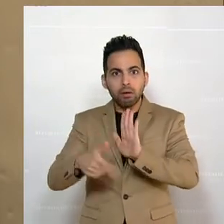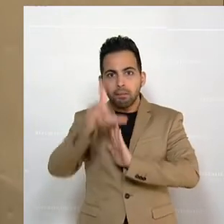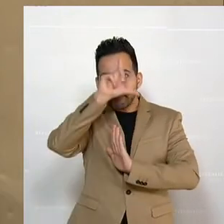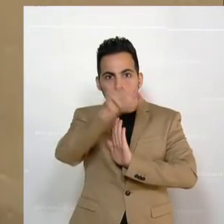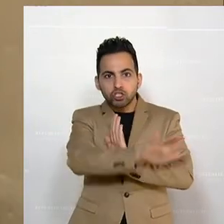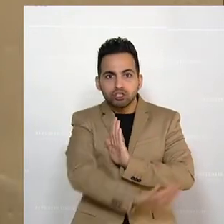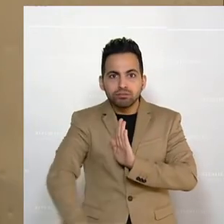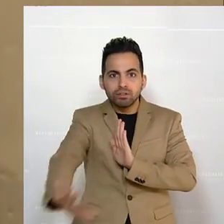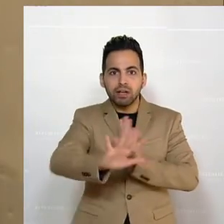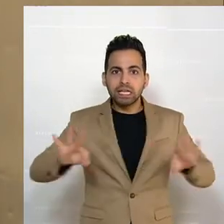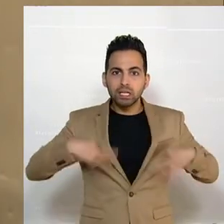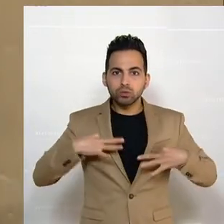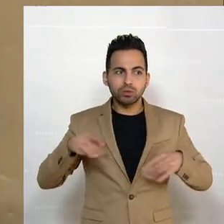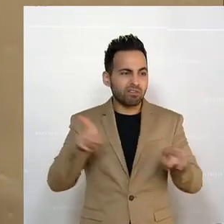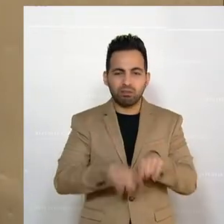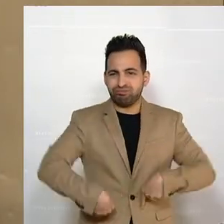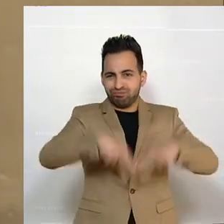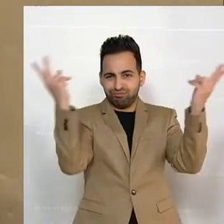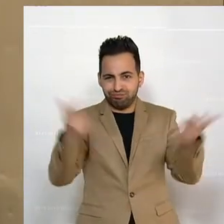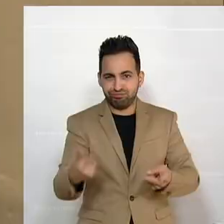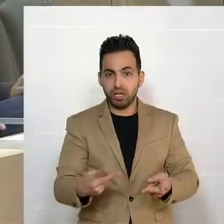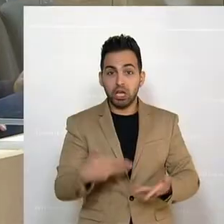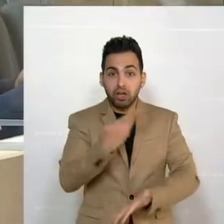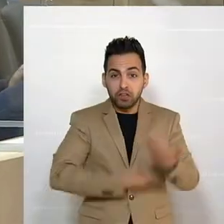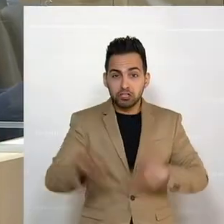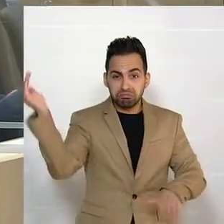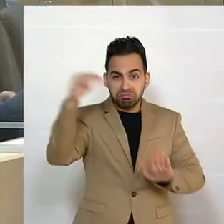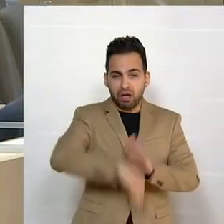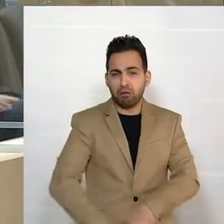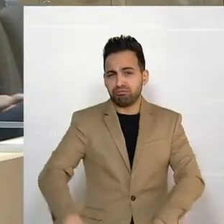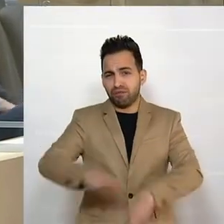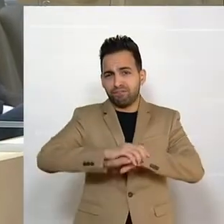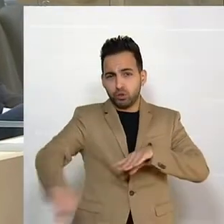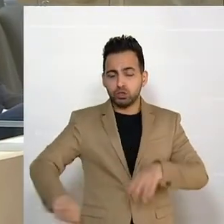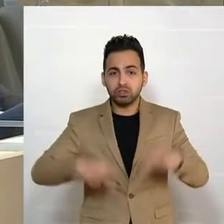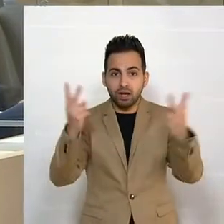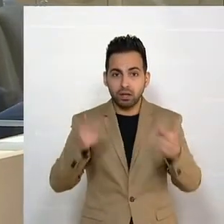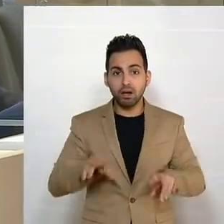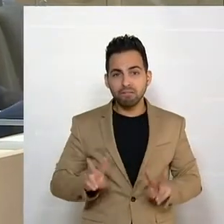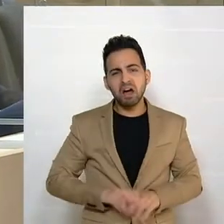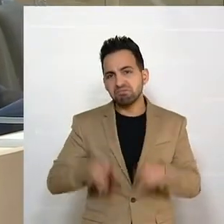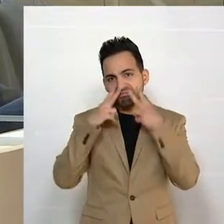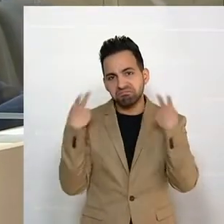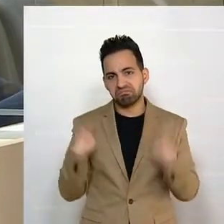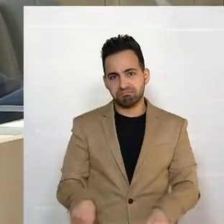Sie spielen mit der Wirtschaft und das ist Ihnen noch völlig wurscht. Und das ist nicht nur absurd, das ist schäbig.